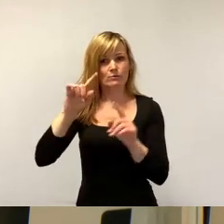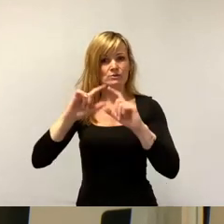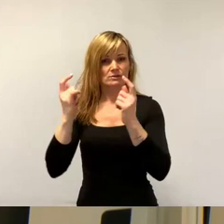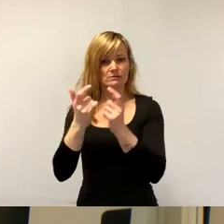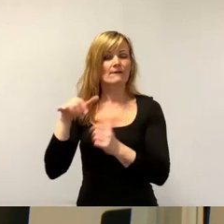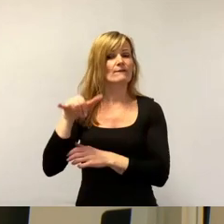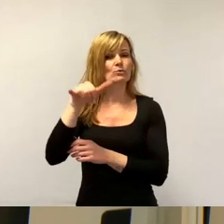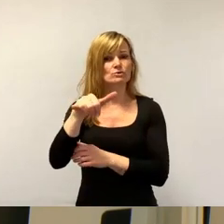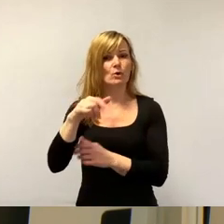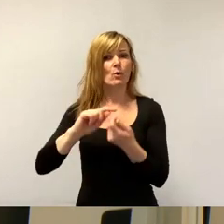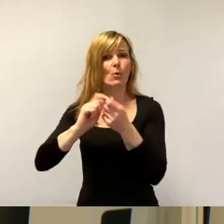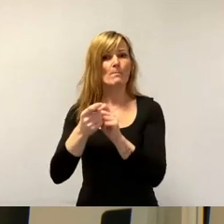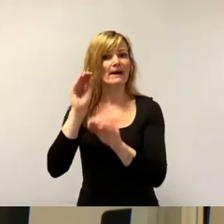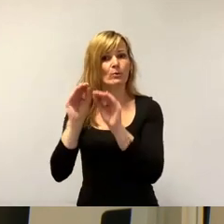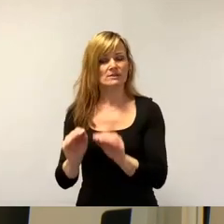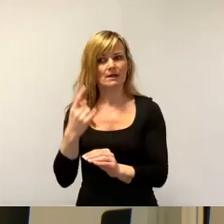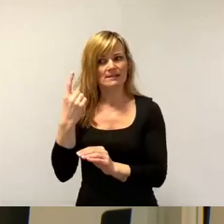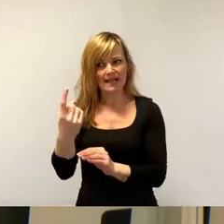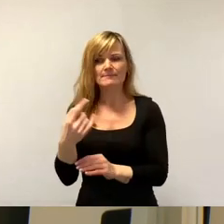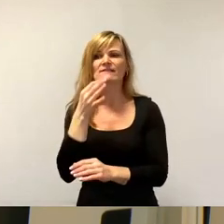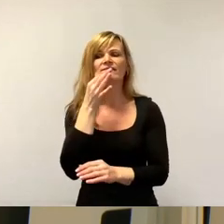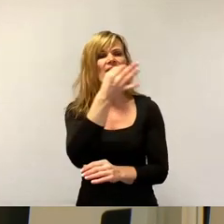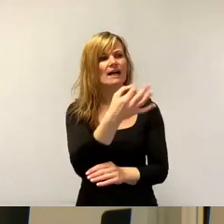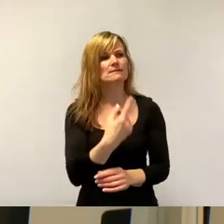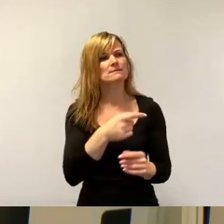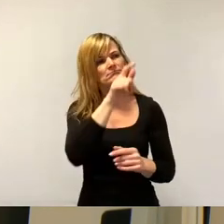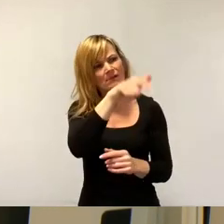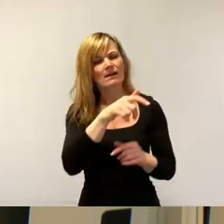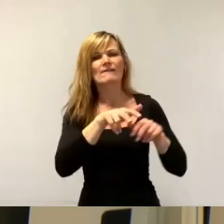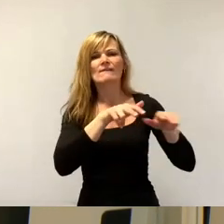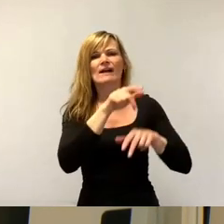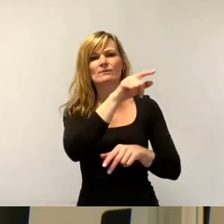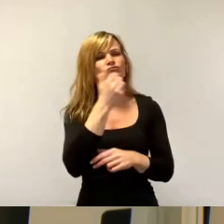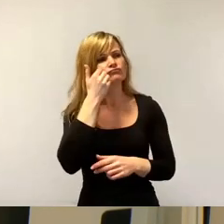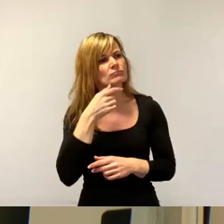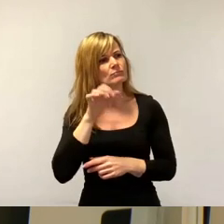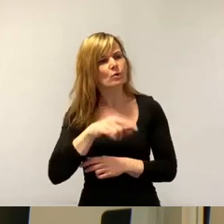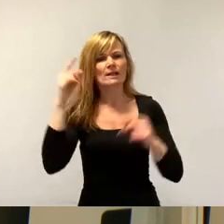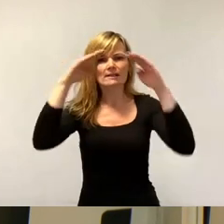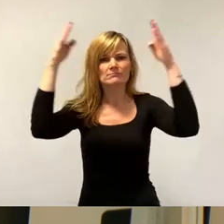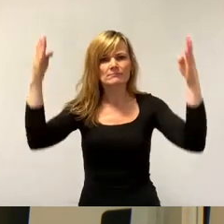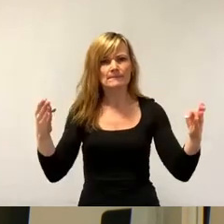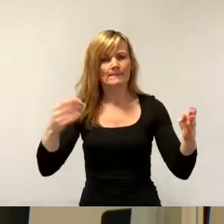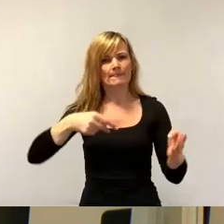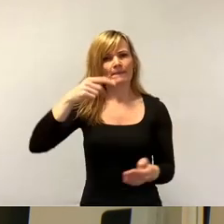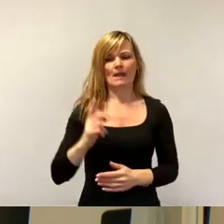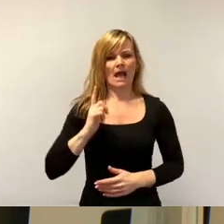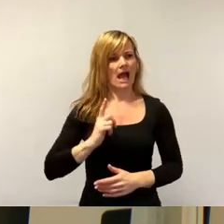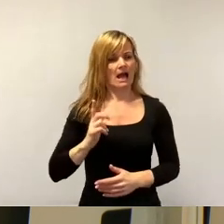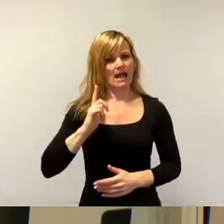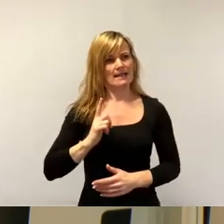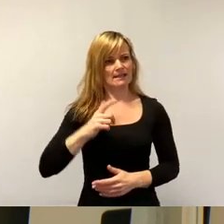Verwaltung angefragt, ob es denn möglich ist, im Zug gegen Norden eine überdachte Haltestelle für seine Mitarbeiter,